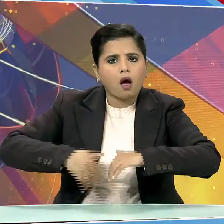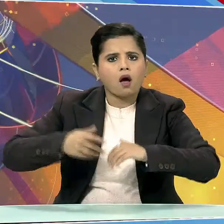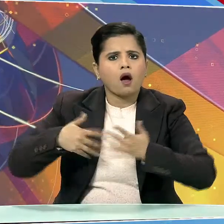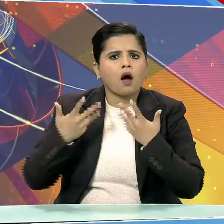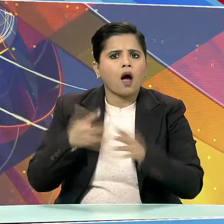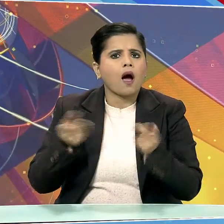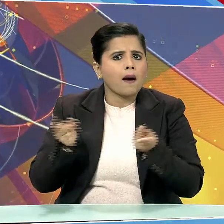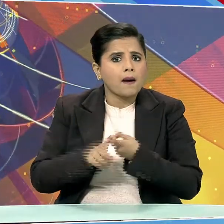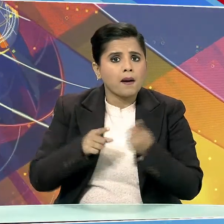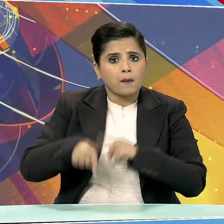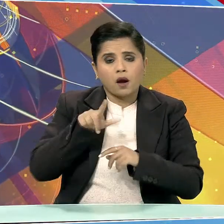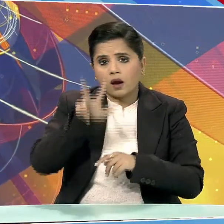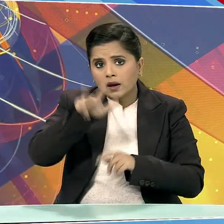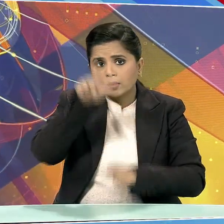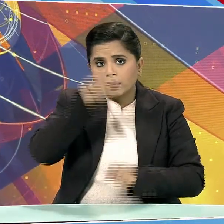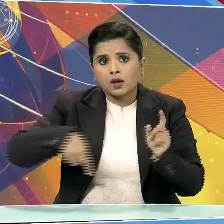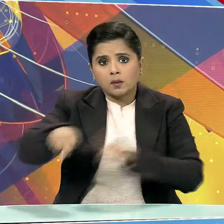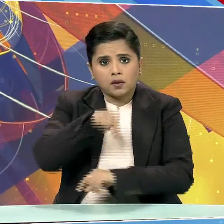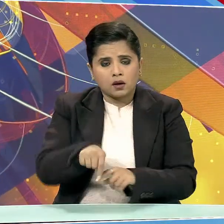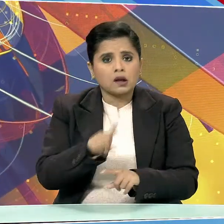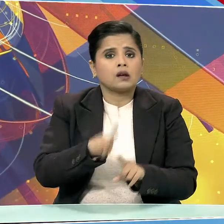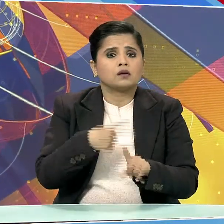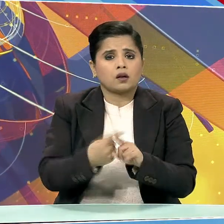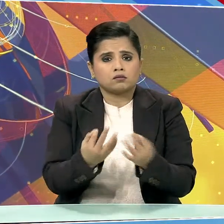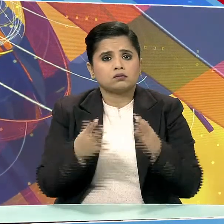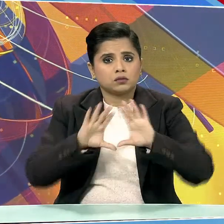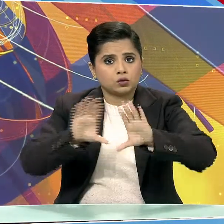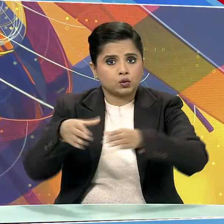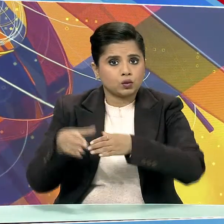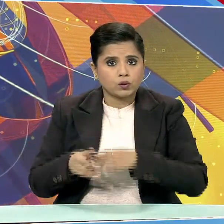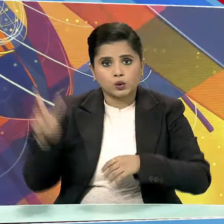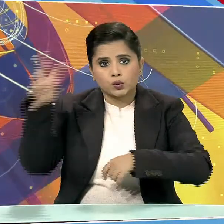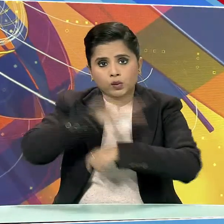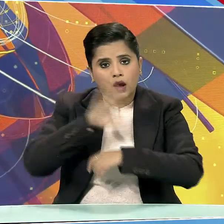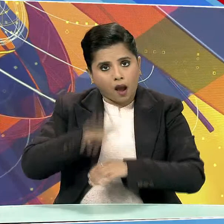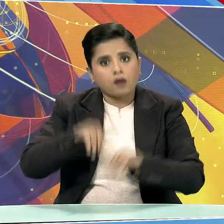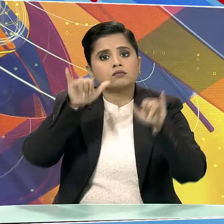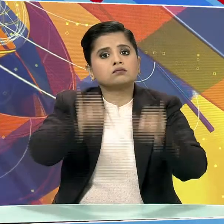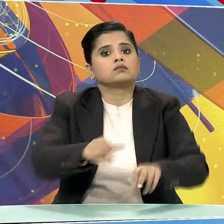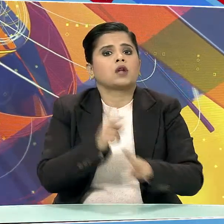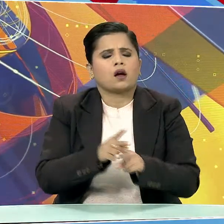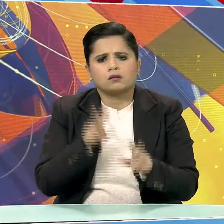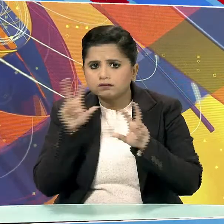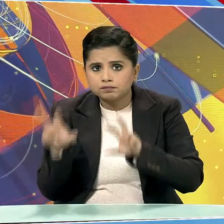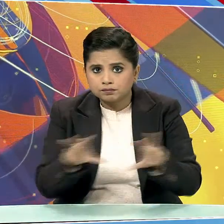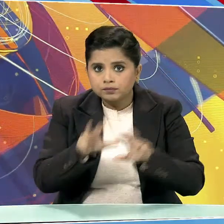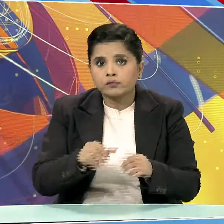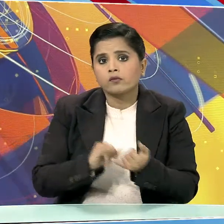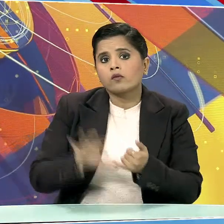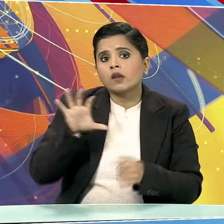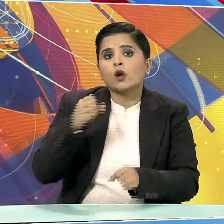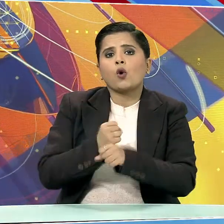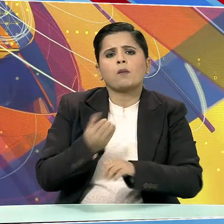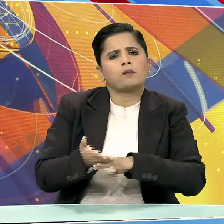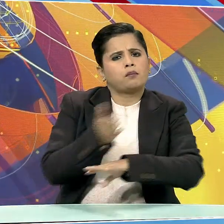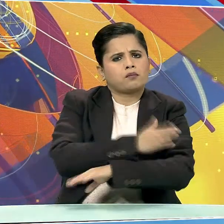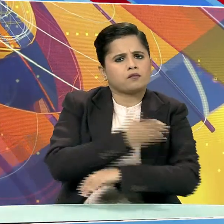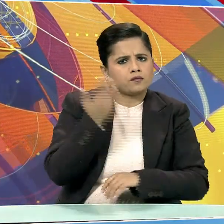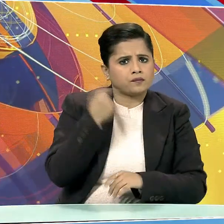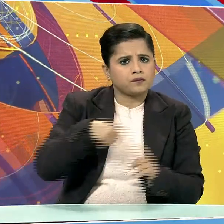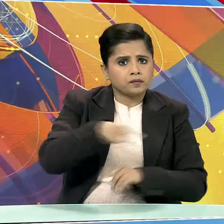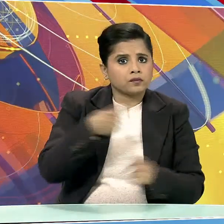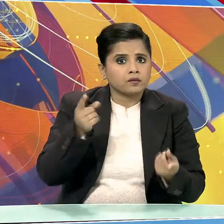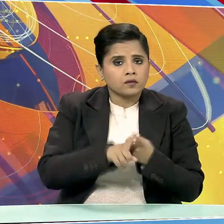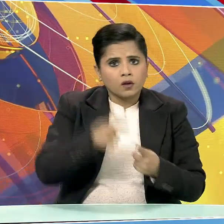लिए आठ सदस्यों का विशेशा के दल दो दिन से जोशी मट में है। इससे पहले राजी सरकार ने जोशी मट में